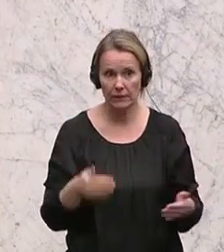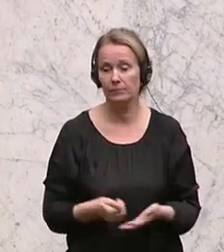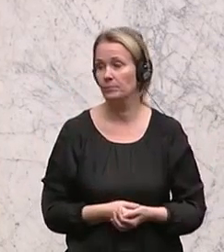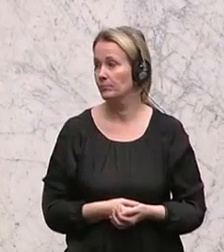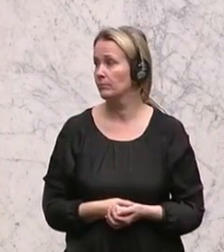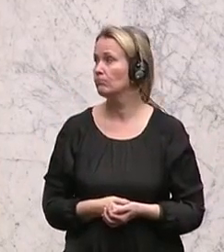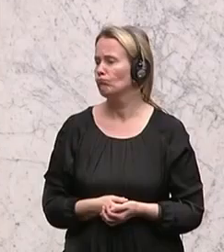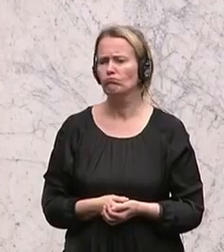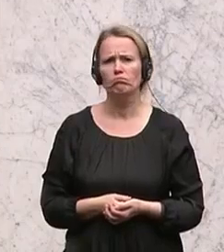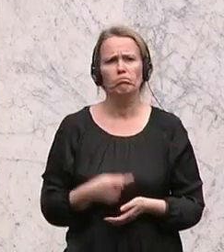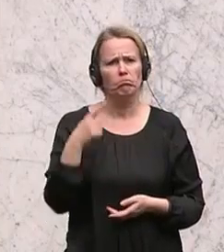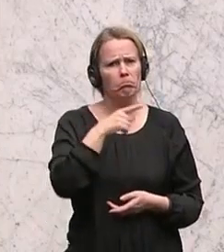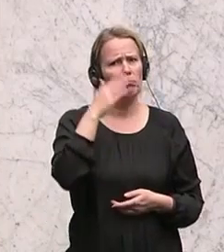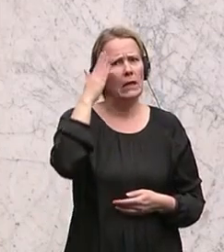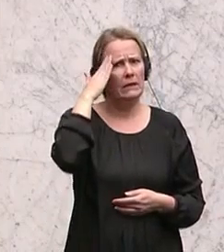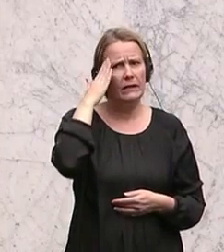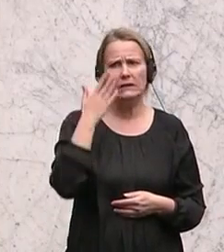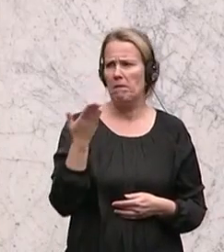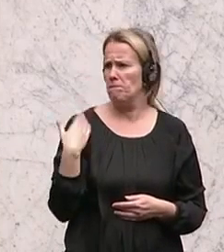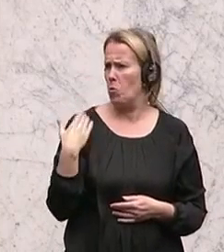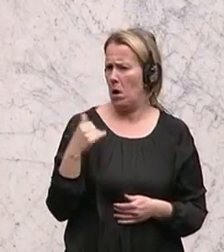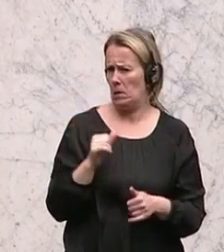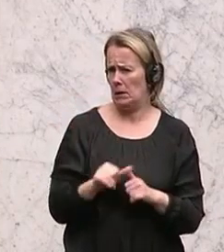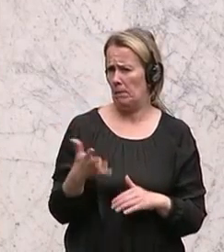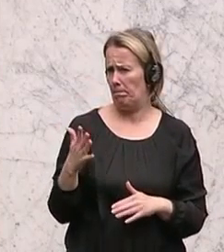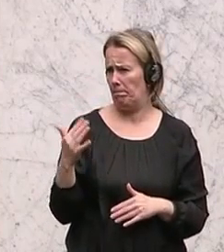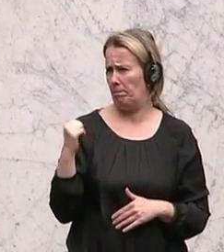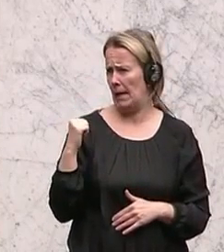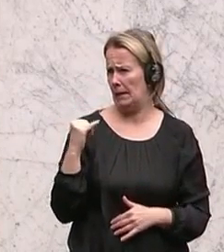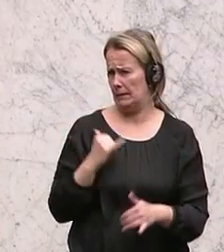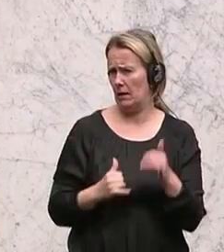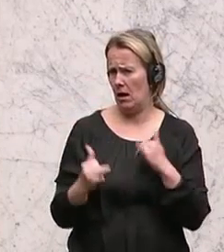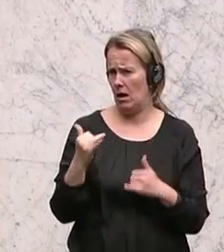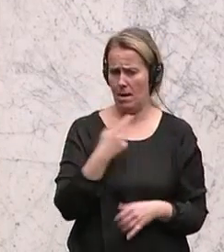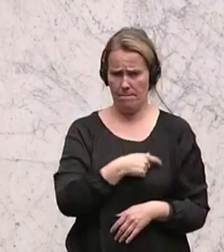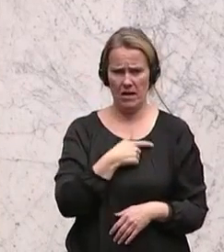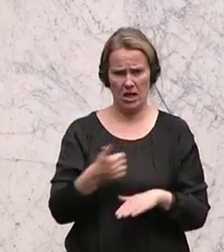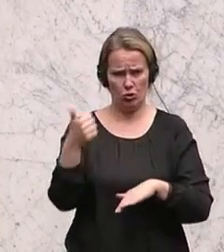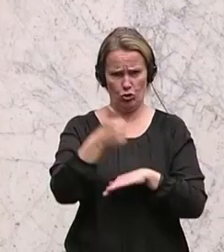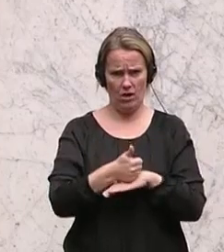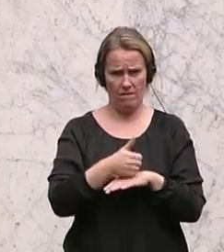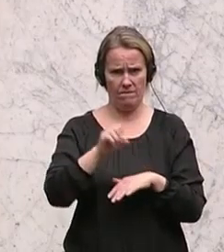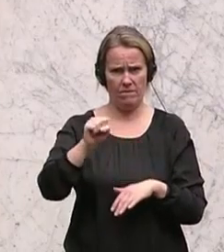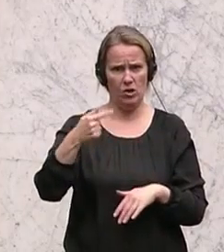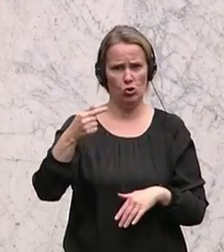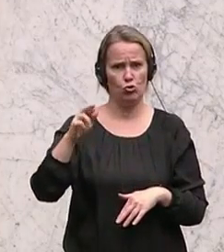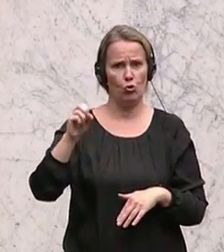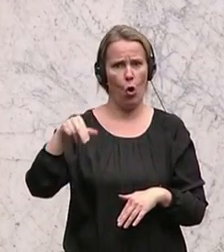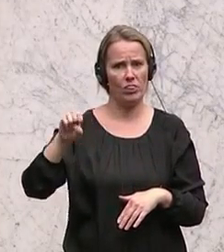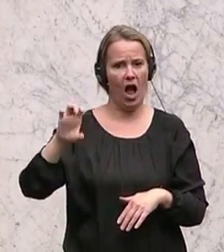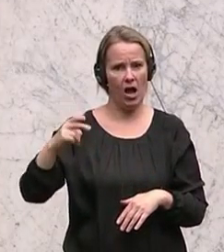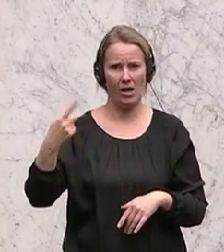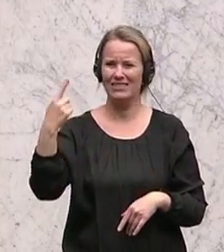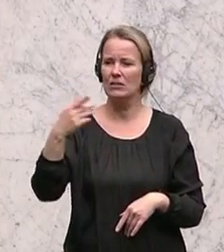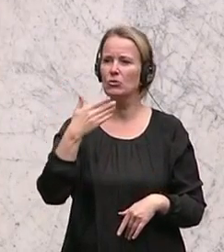Sie wissen, vor knapp einem Jahr hat unser Parteichef, Frenx Dronach, im Sommerinterview des